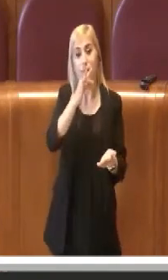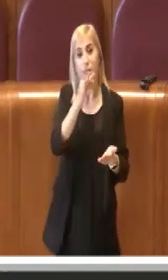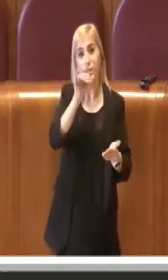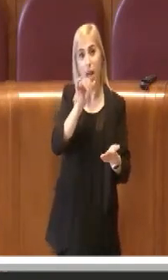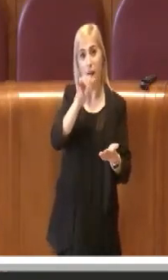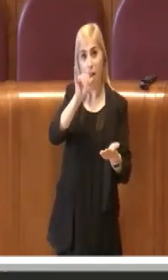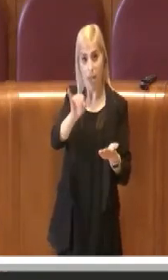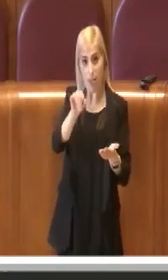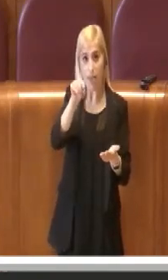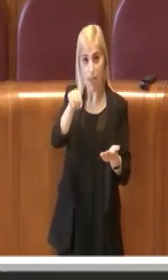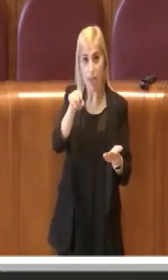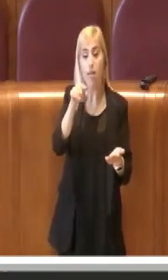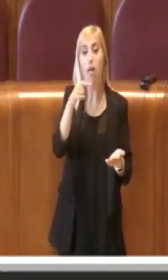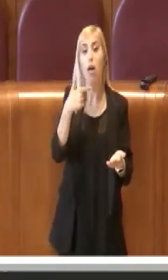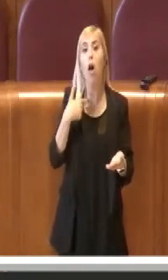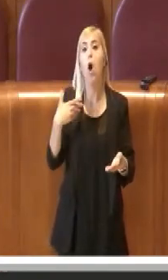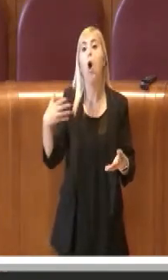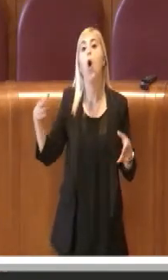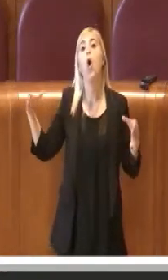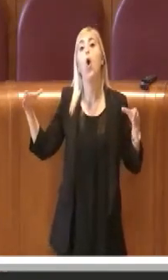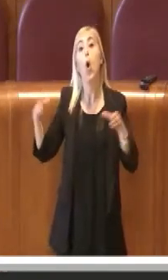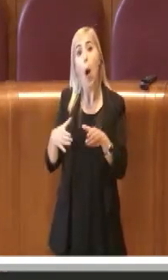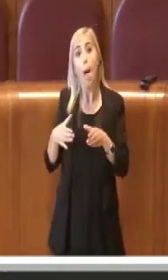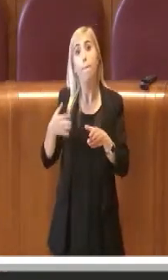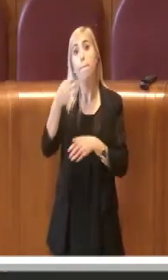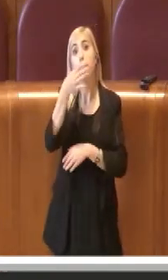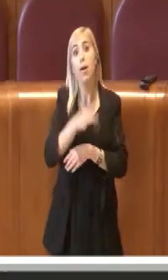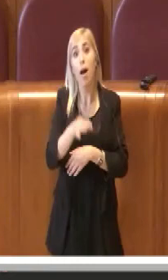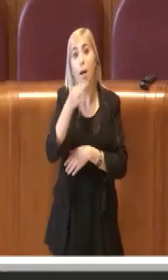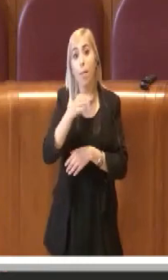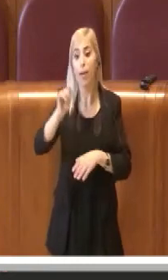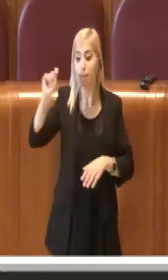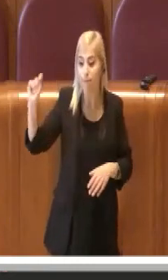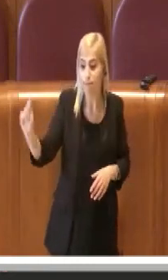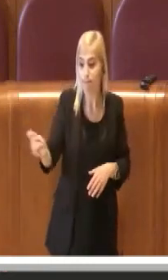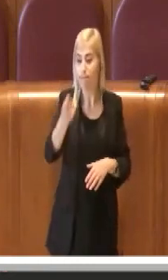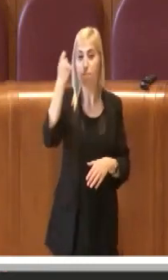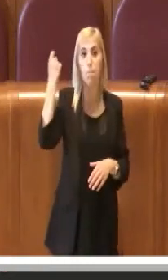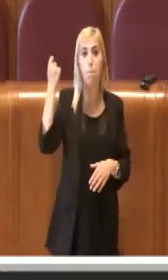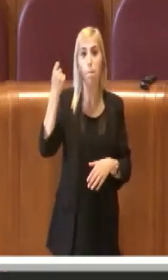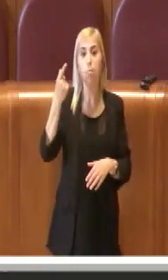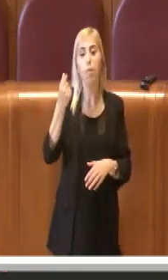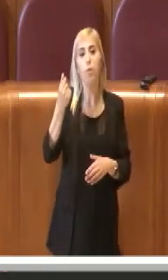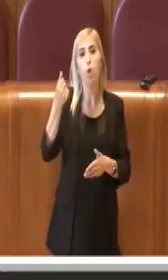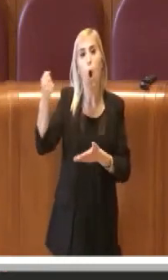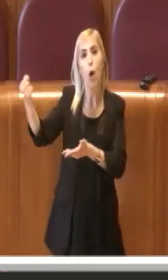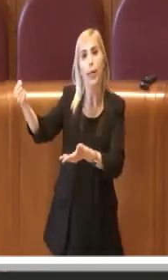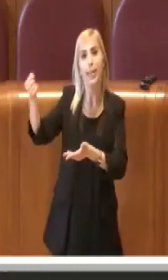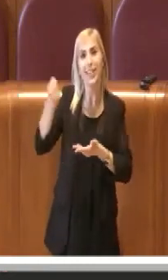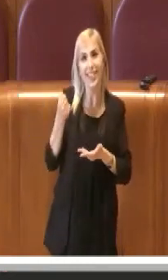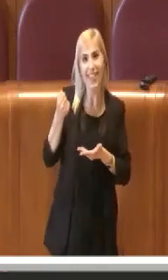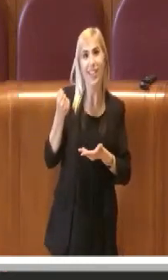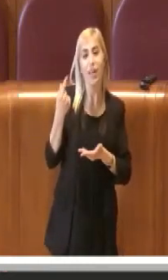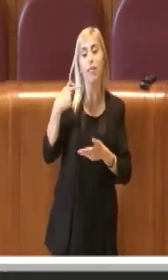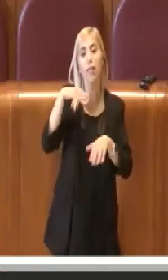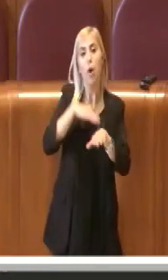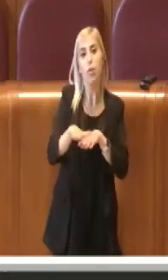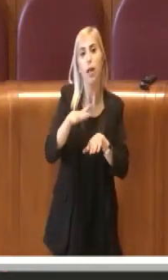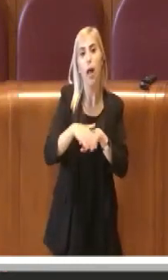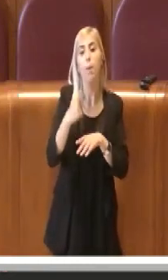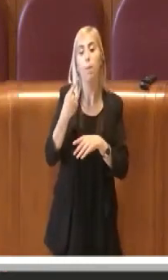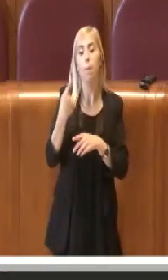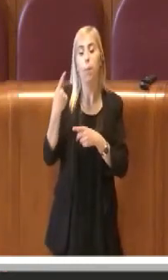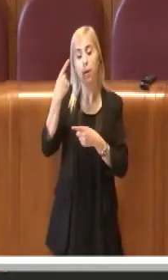il comitato riuscirà a ricevere proprio da utilizzare sul